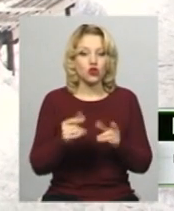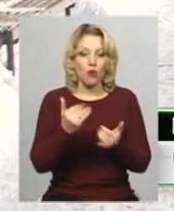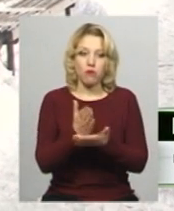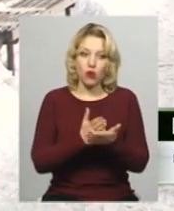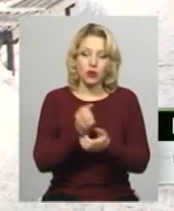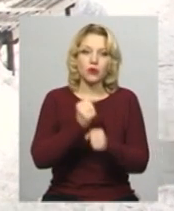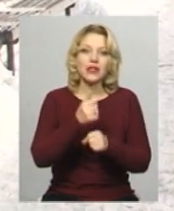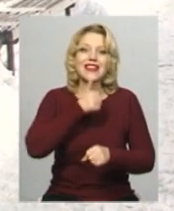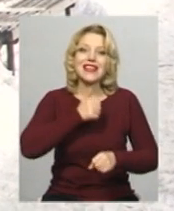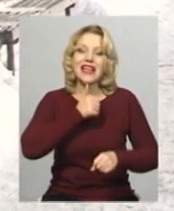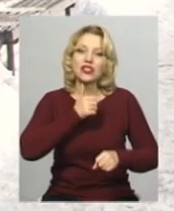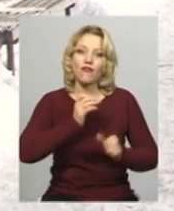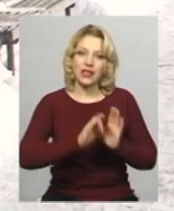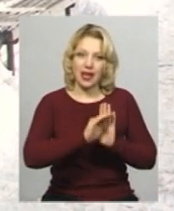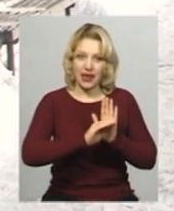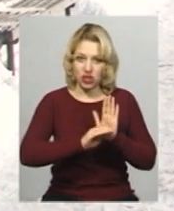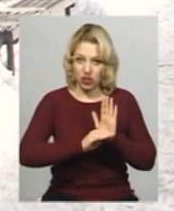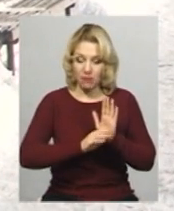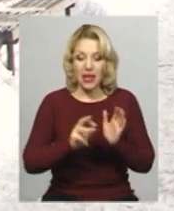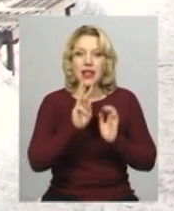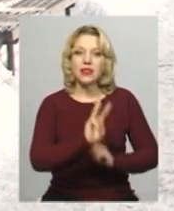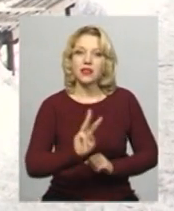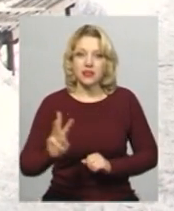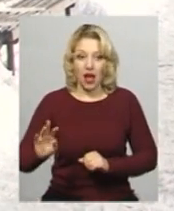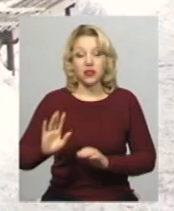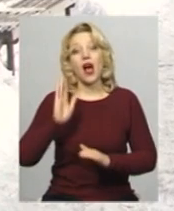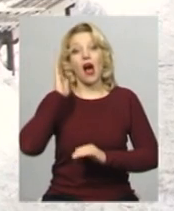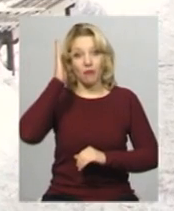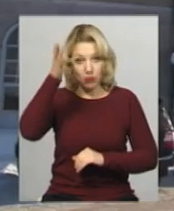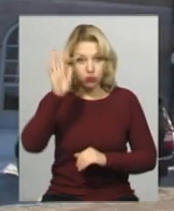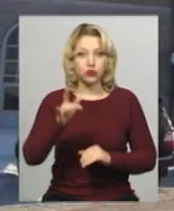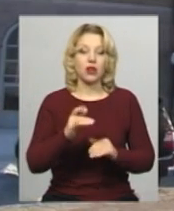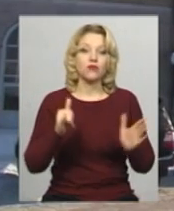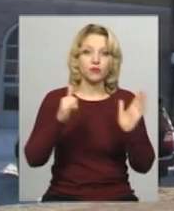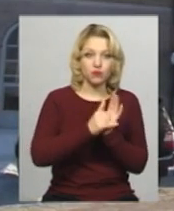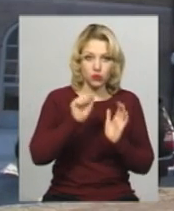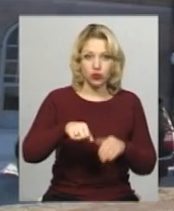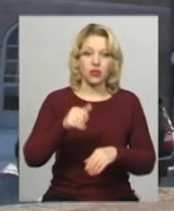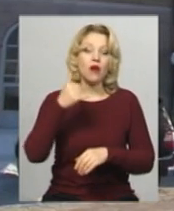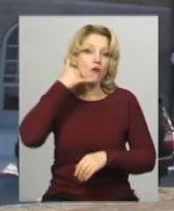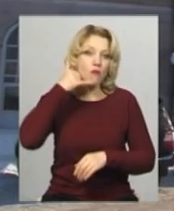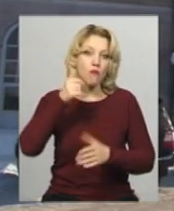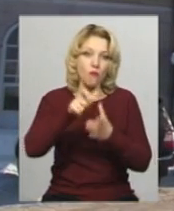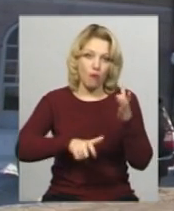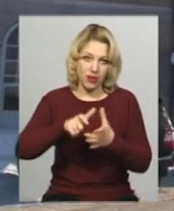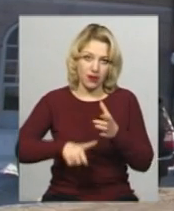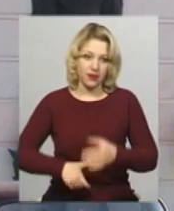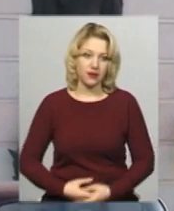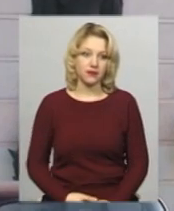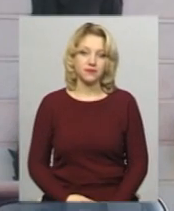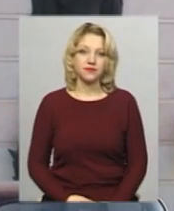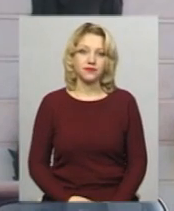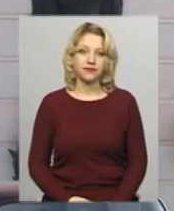працює в тестовому режимі на сайті. У майбутньому буде доступна у мобільному додатку. Каріна Попова, Сергій Єрохов та Юрій Дубіневич.